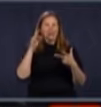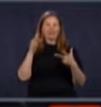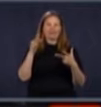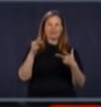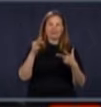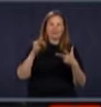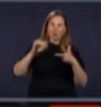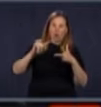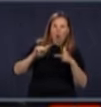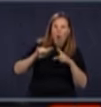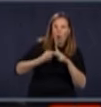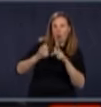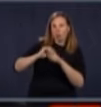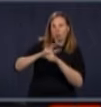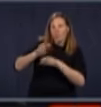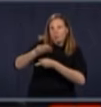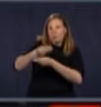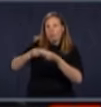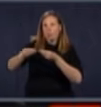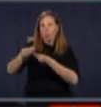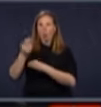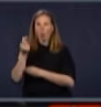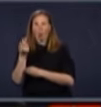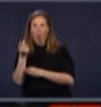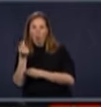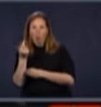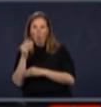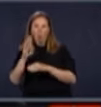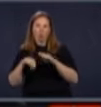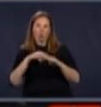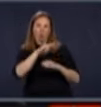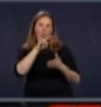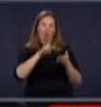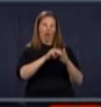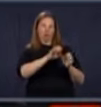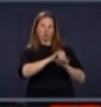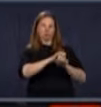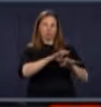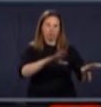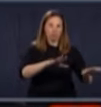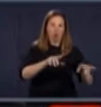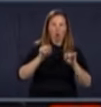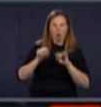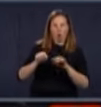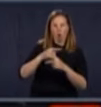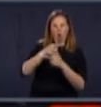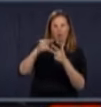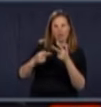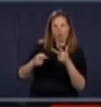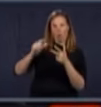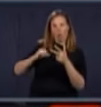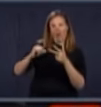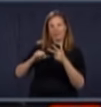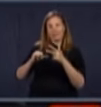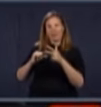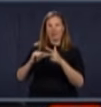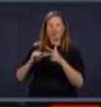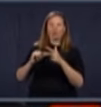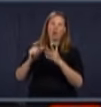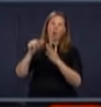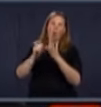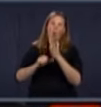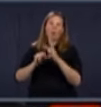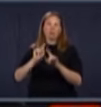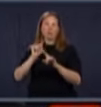communautaire, mais pas aussi grande que dans le Grand Montréal. Là aussi, on va tendre vers le 70 % de reprise.